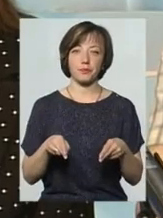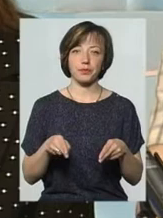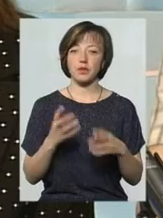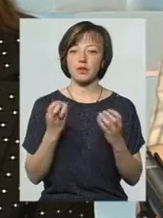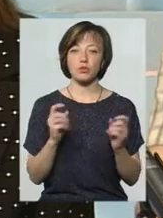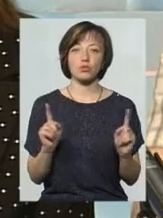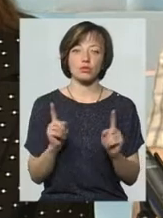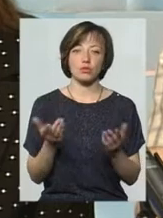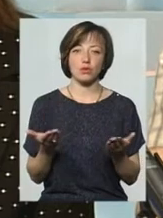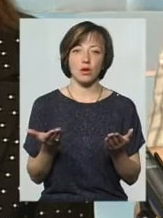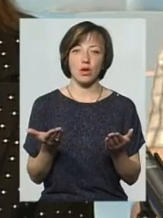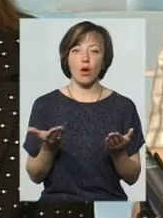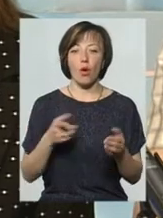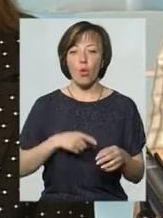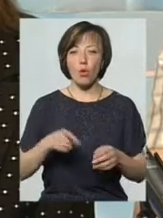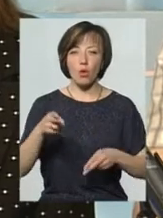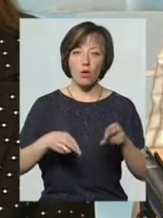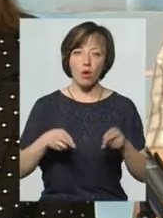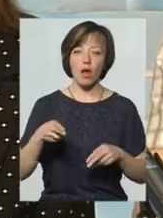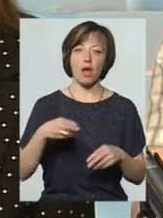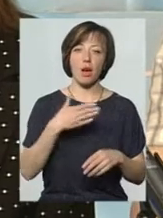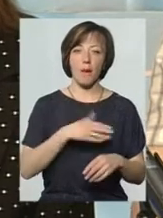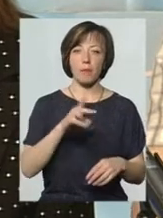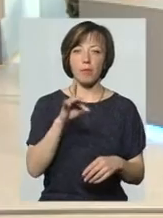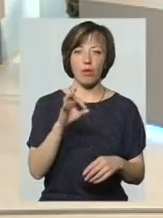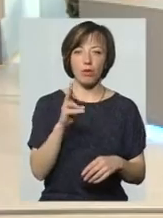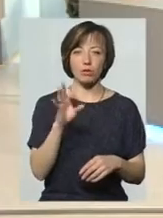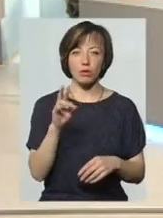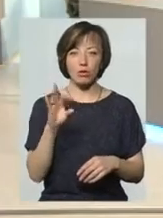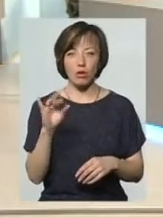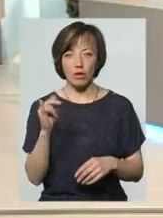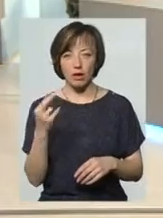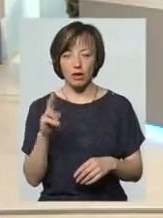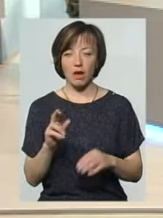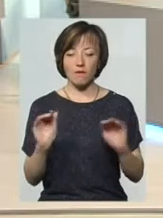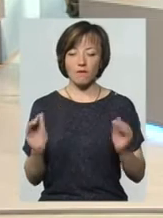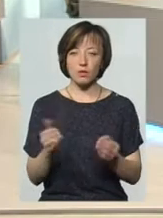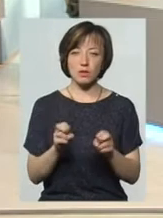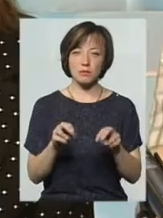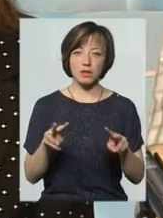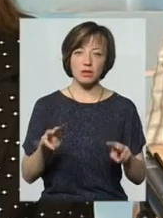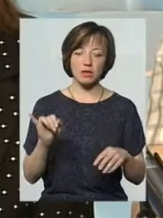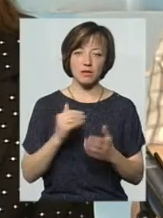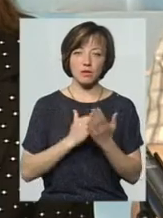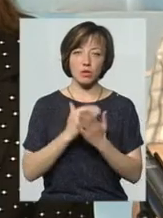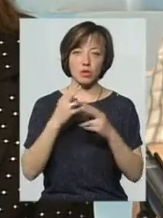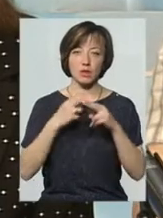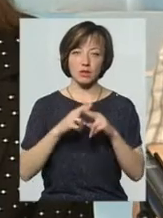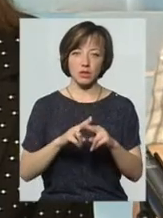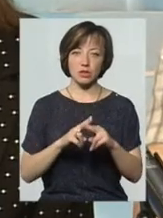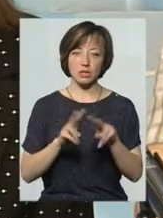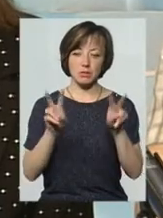що там, урологія, проктологія, тобто отакі вузькоспеціалізовані, ну і високотехнологічні